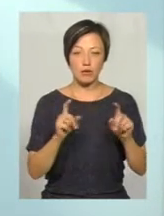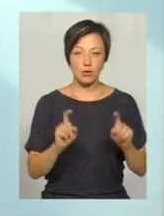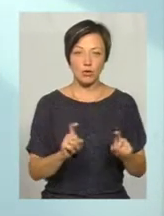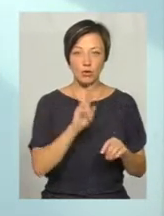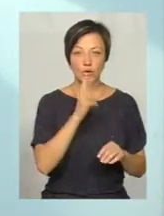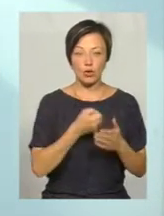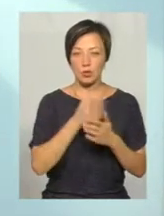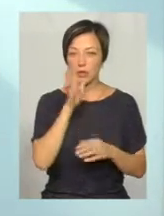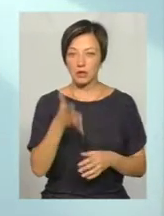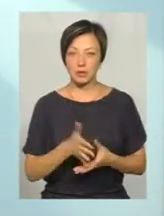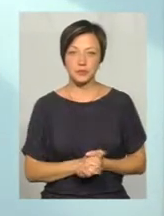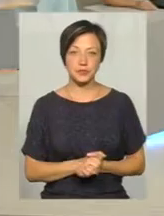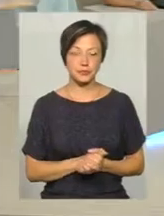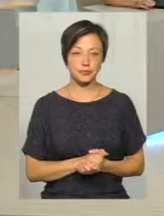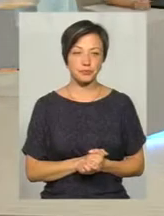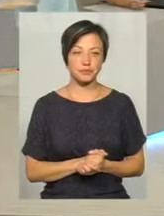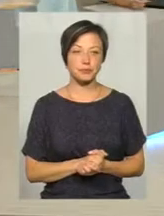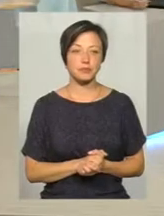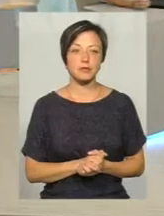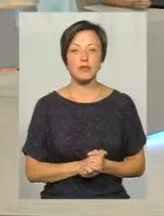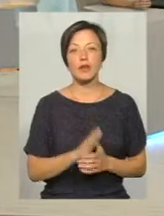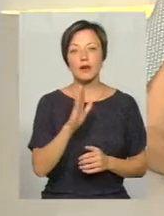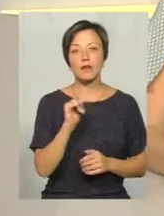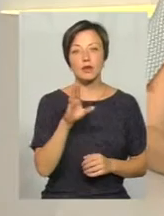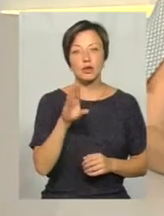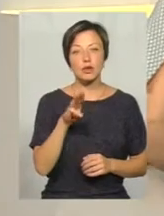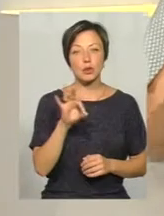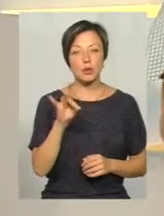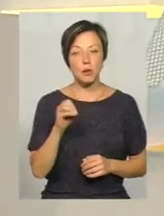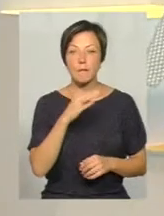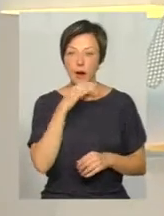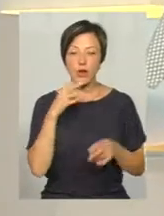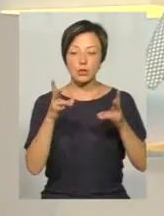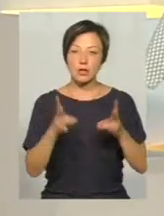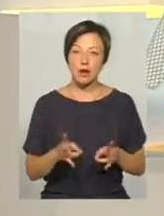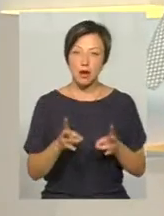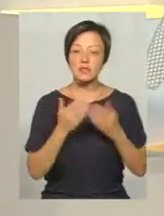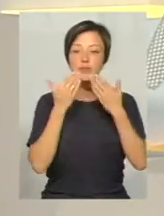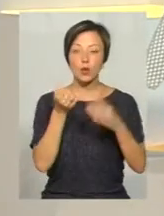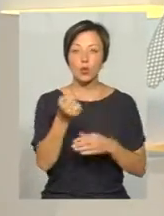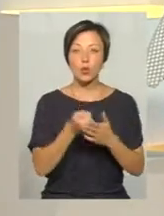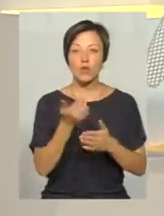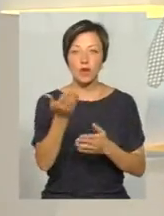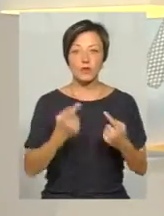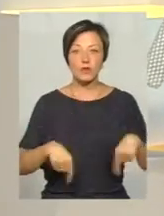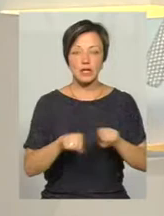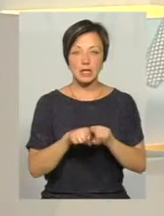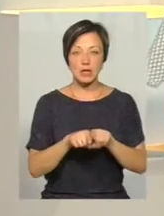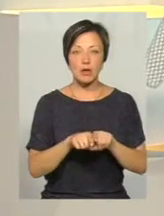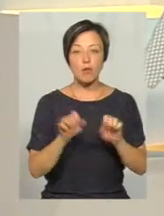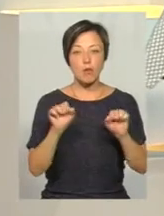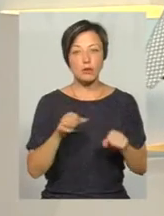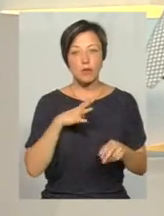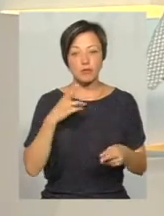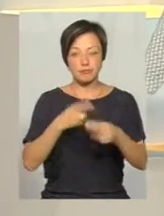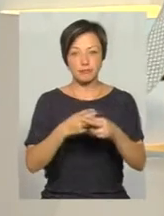волі від 2 до 5 років. Пане Вікторе, чи багато таких травм, з якими звертаються до вашого відділення, але їх можна